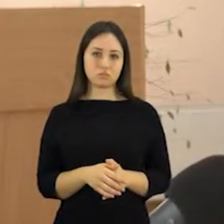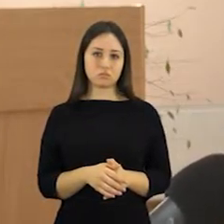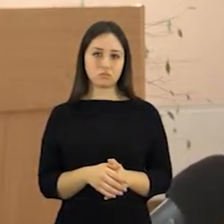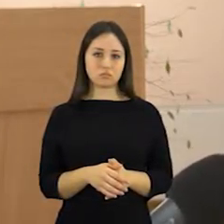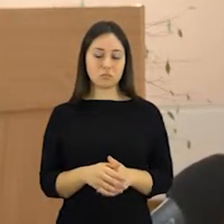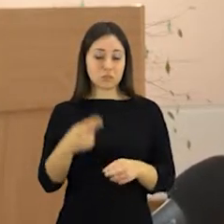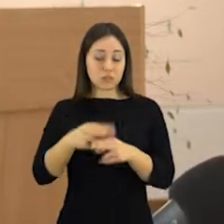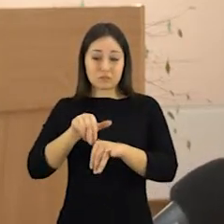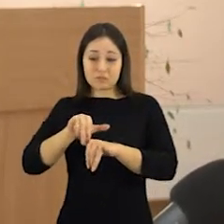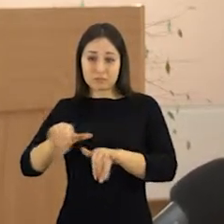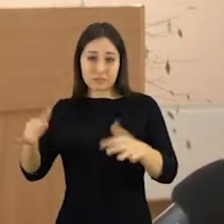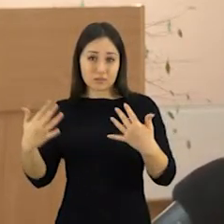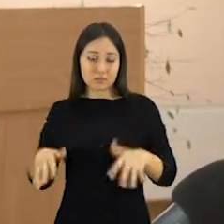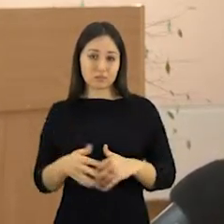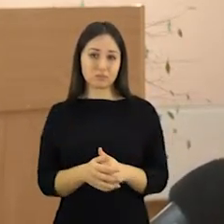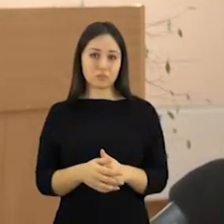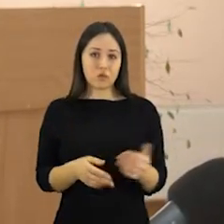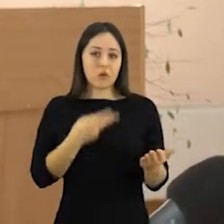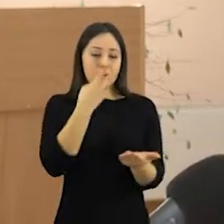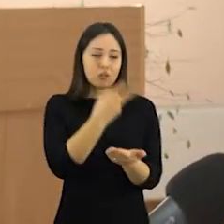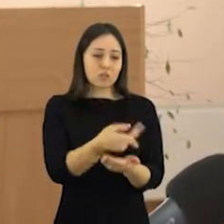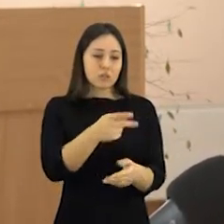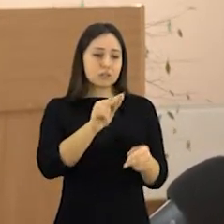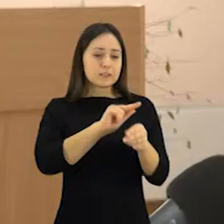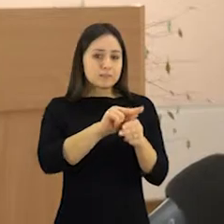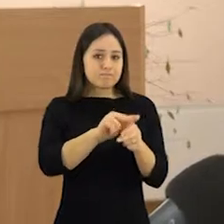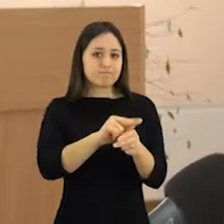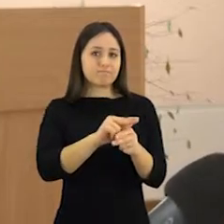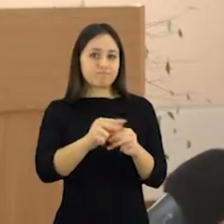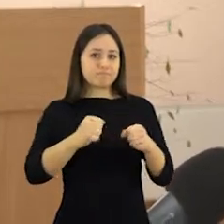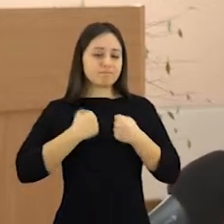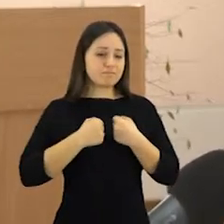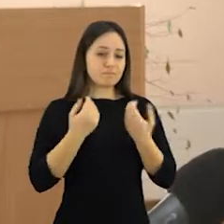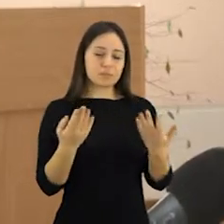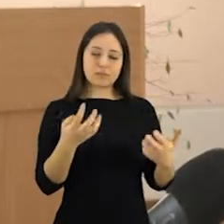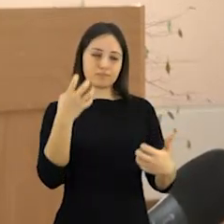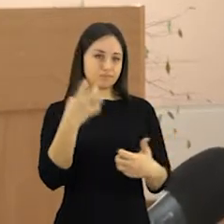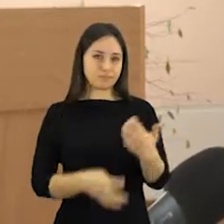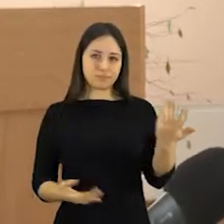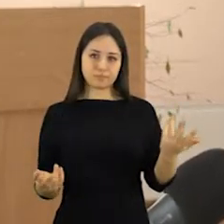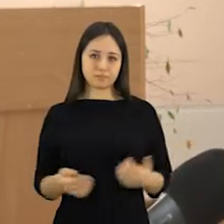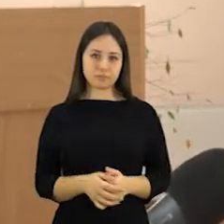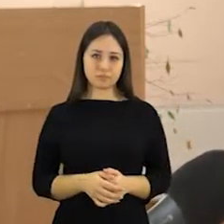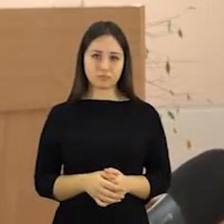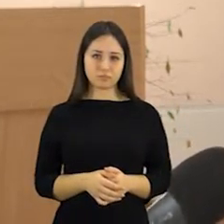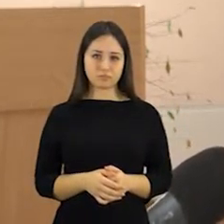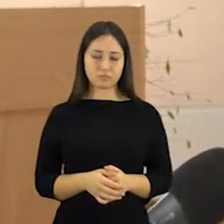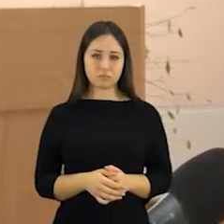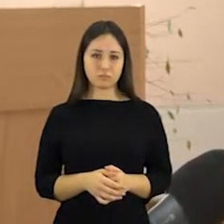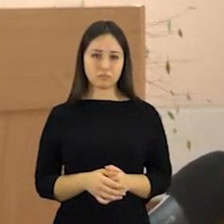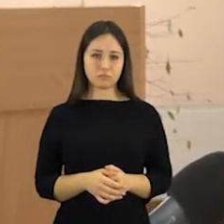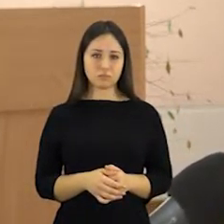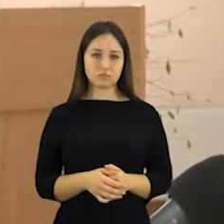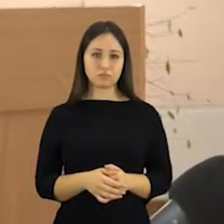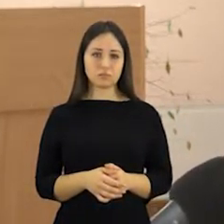sunkus dekompensuotas septini šokas ir nėrinimacinės, nė intensyvios infuzoterapinės priemonės